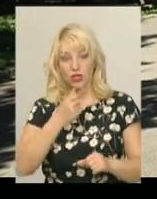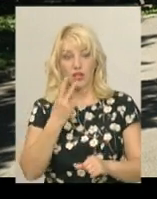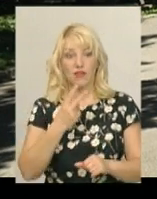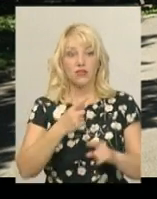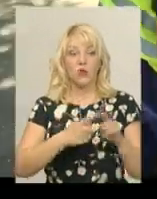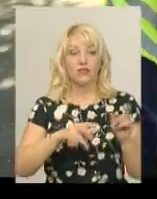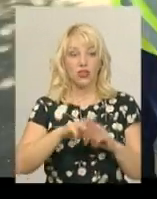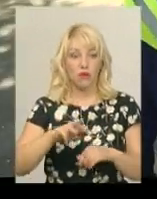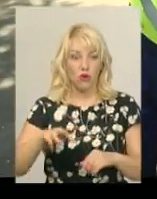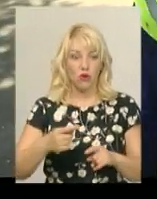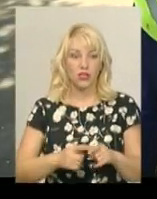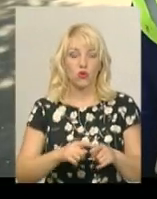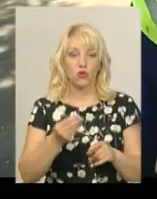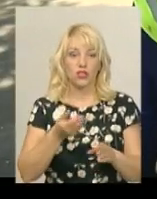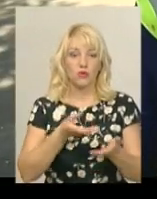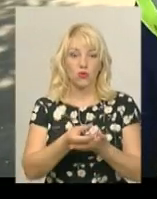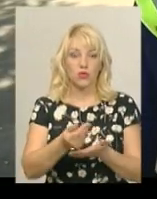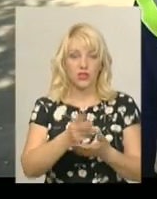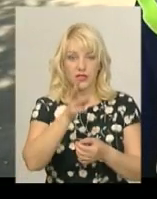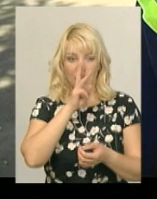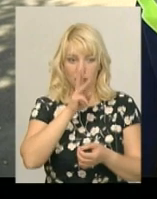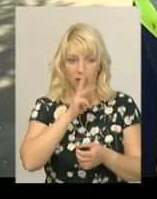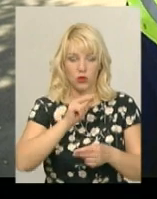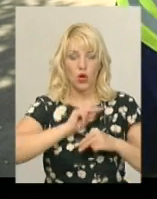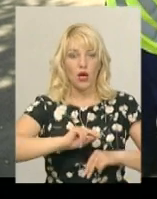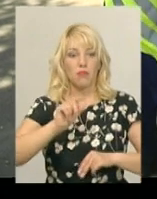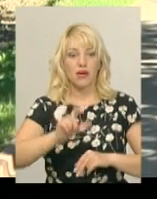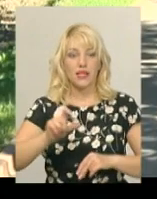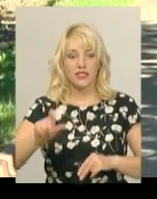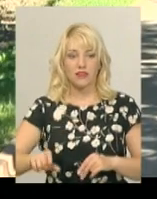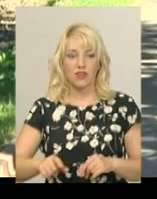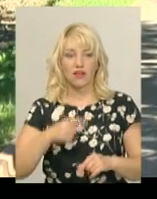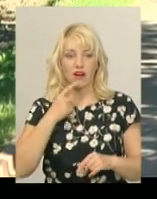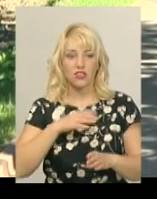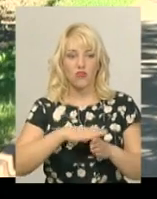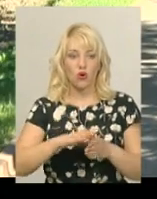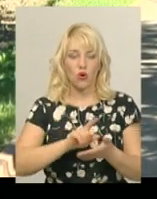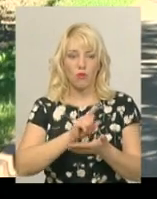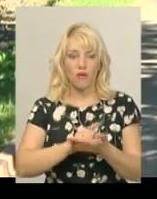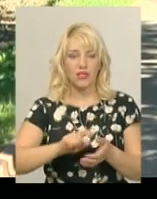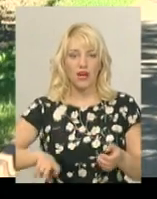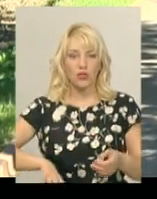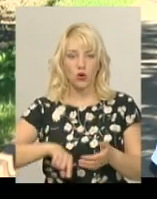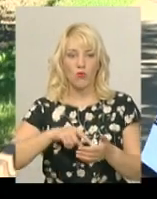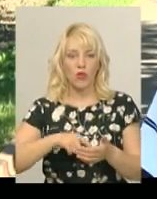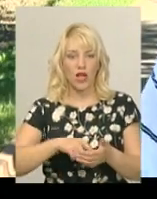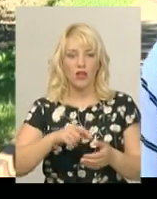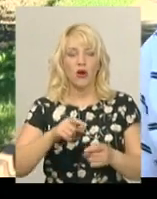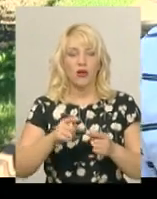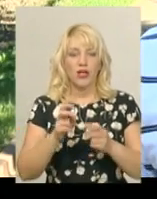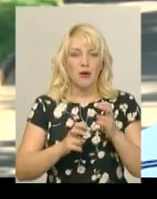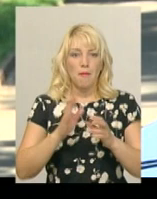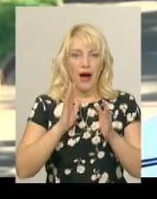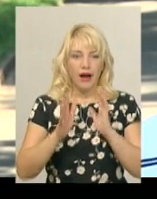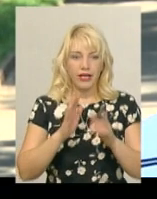Більшість цих коштів йде на виплату заробітної плати працівникам, каже виконувач обов'язків директора комунального підприємства парки і сквери міста